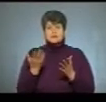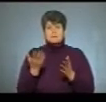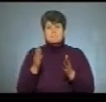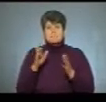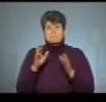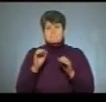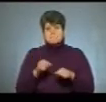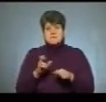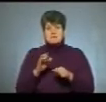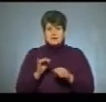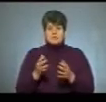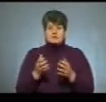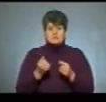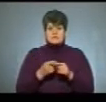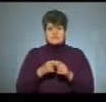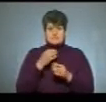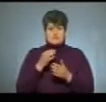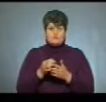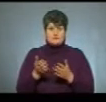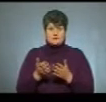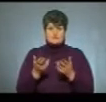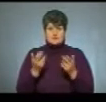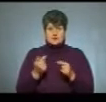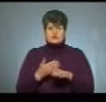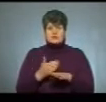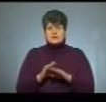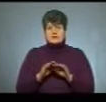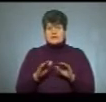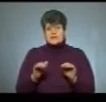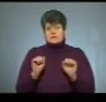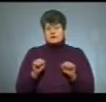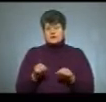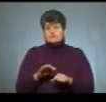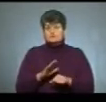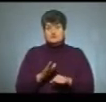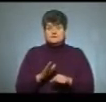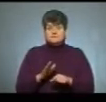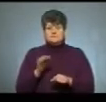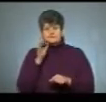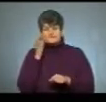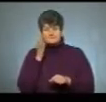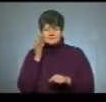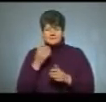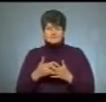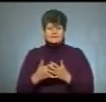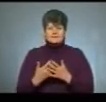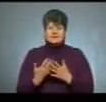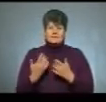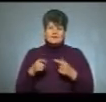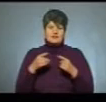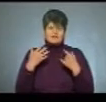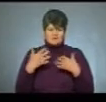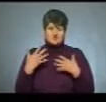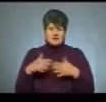отримав за ці відповіді. Звичайно, що частина з дітей будуть, можливо, маніпулювати, хитрувати, адже вони вже